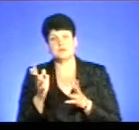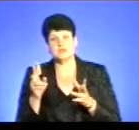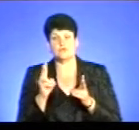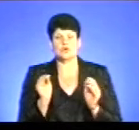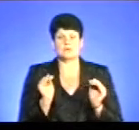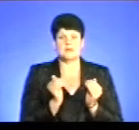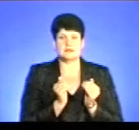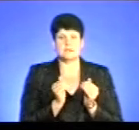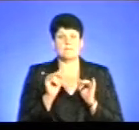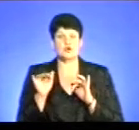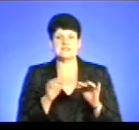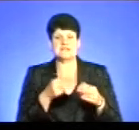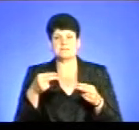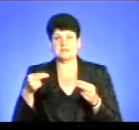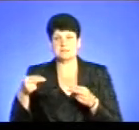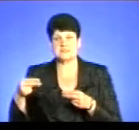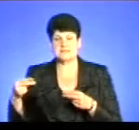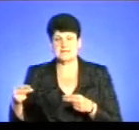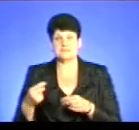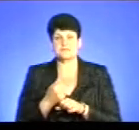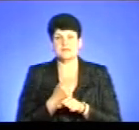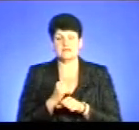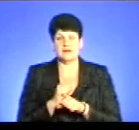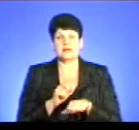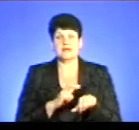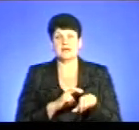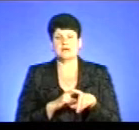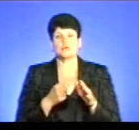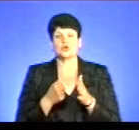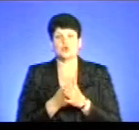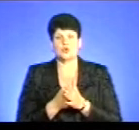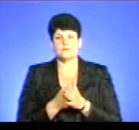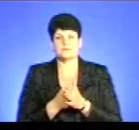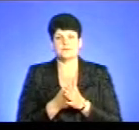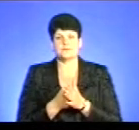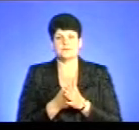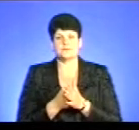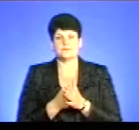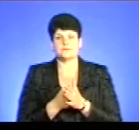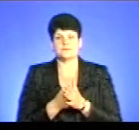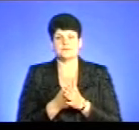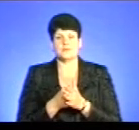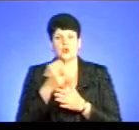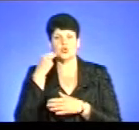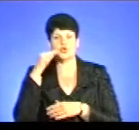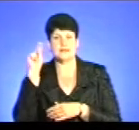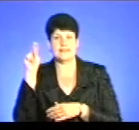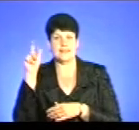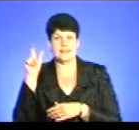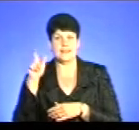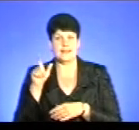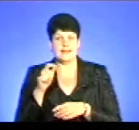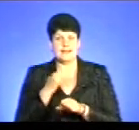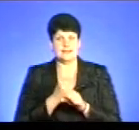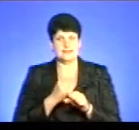менше. Процес підписання декларацій стимулює лікарів до удосконалення, до